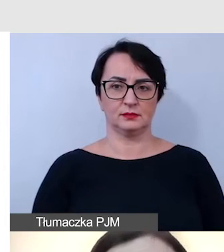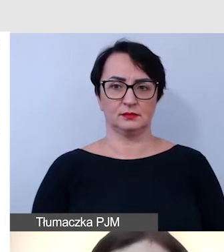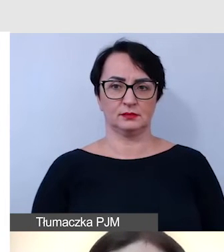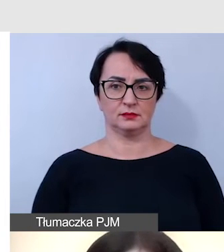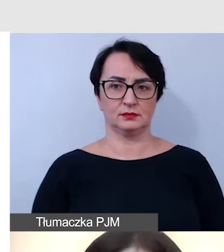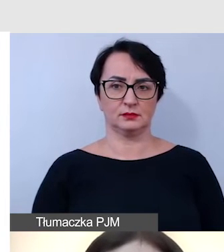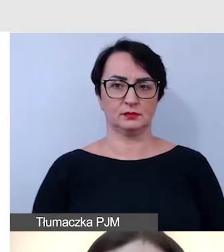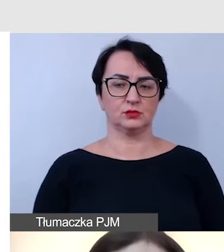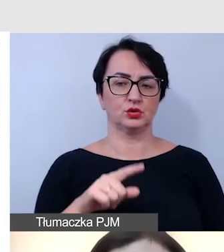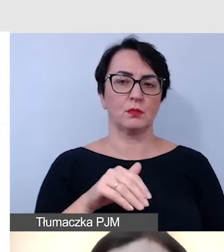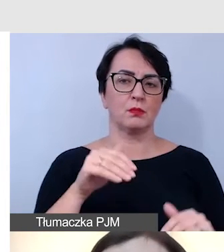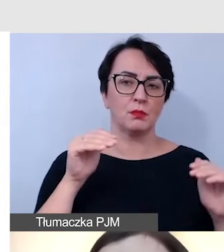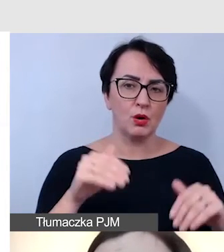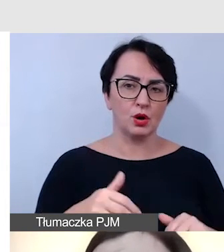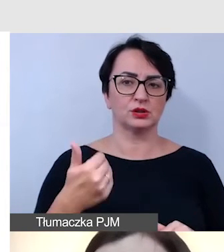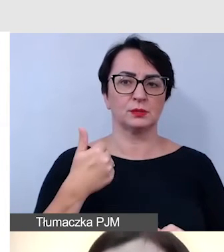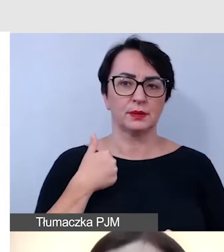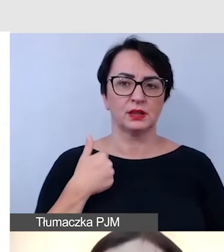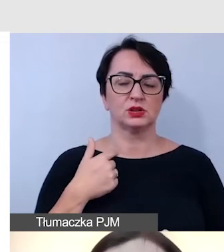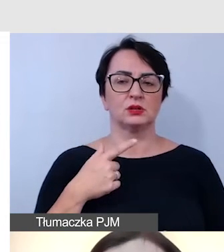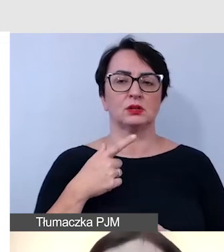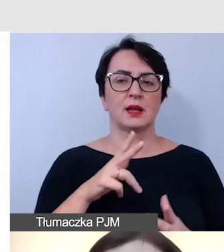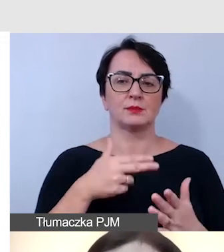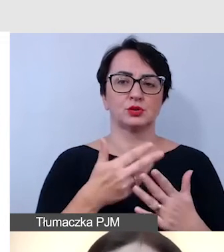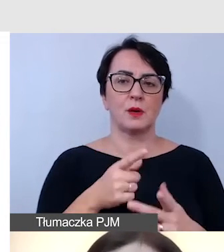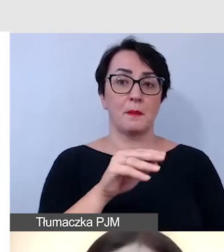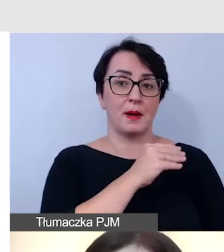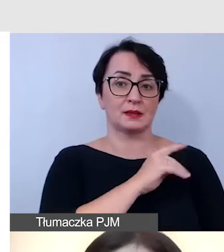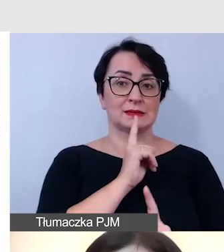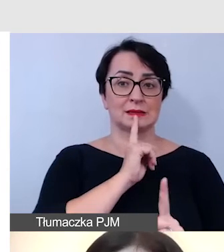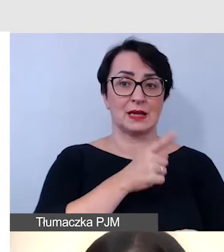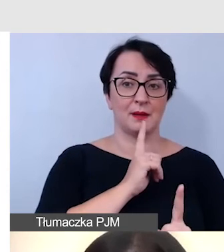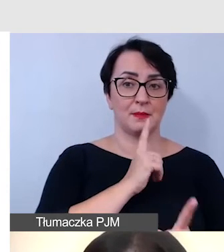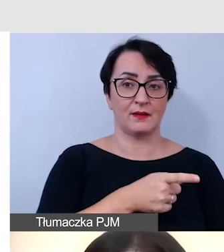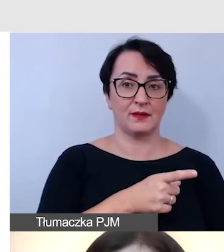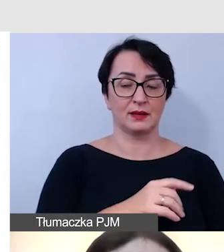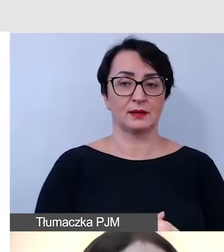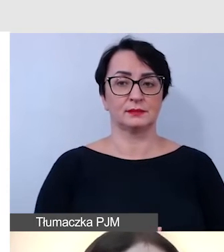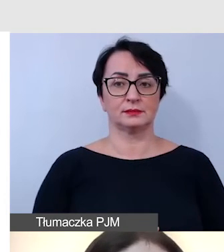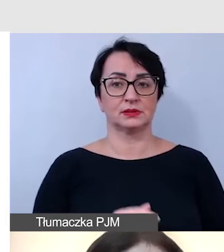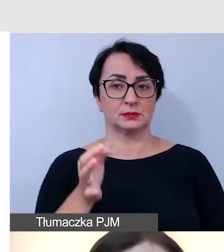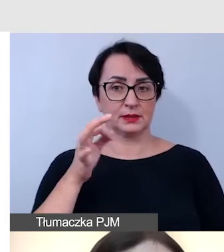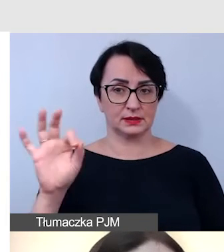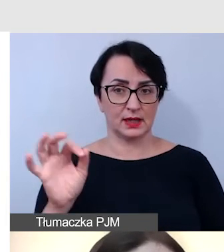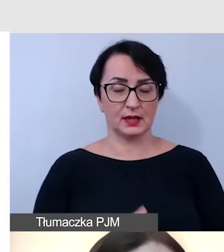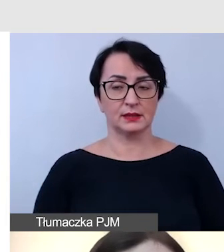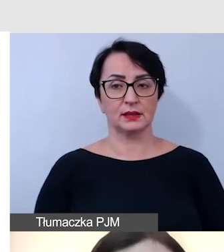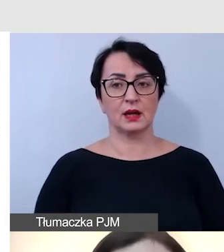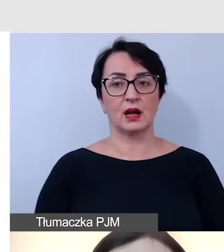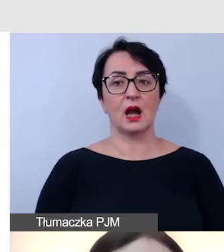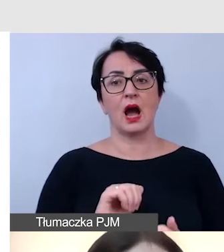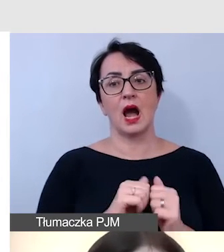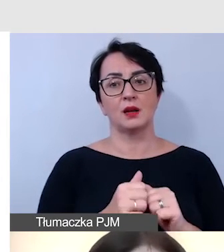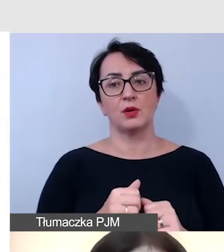Może to być tak, że takie materiały mogą być zamawiane na zamówienie, może być tak, że zostaną